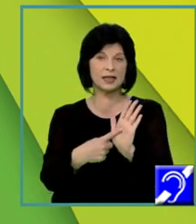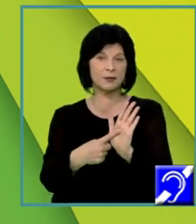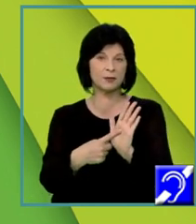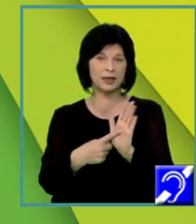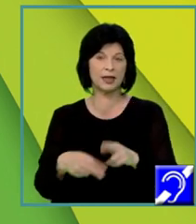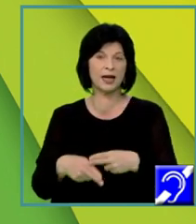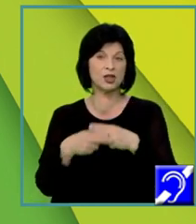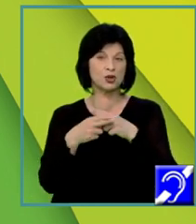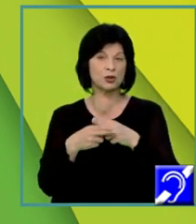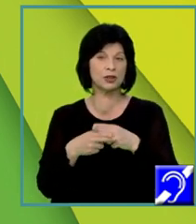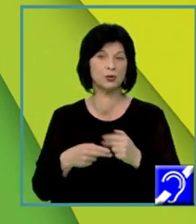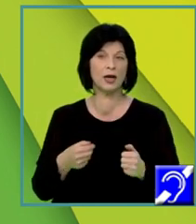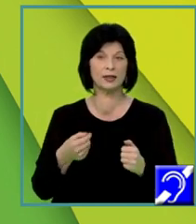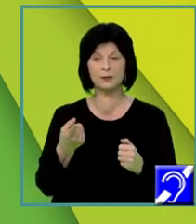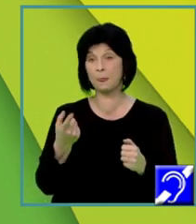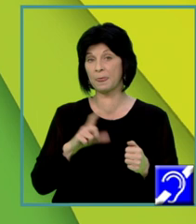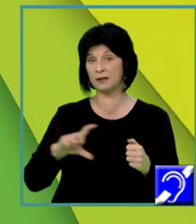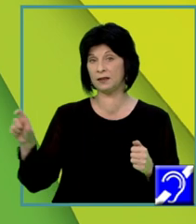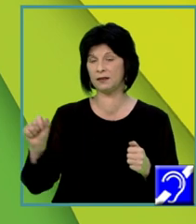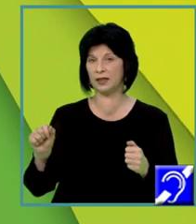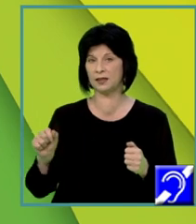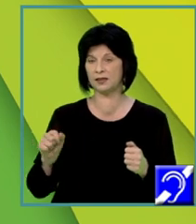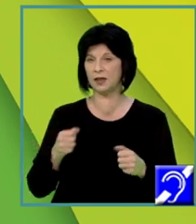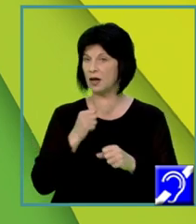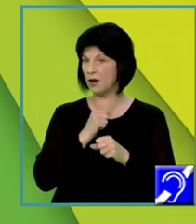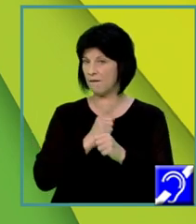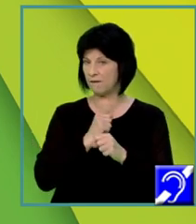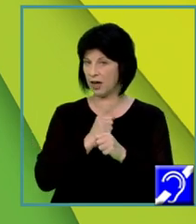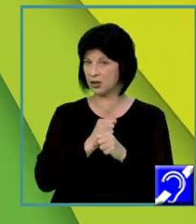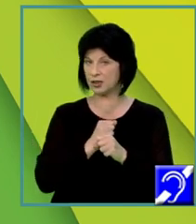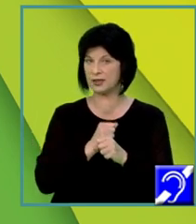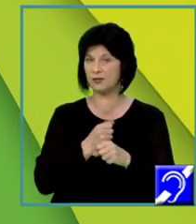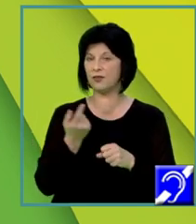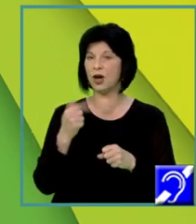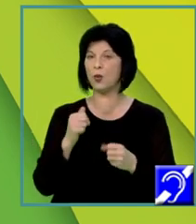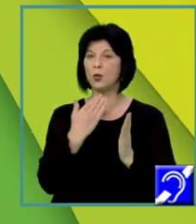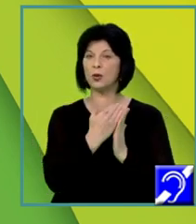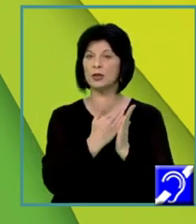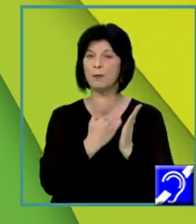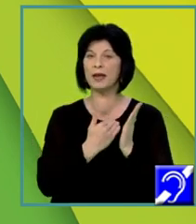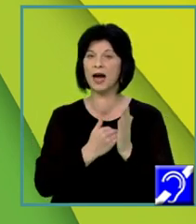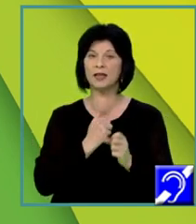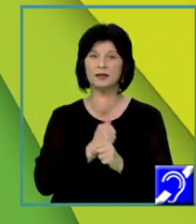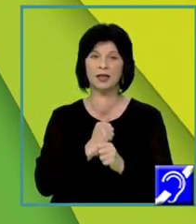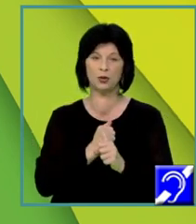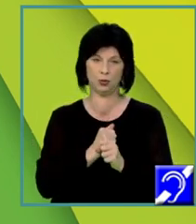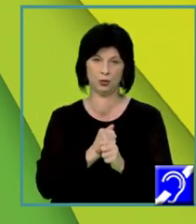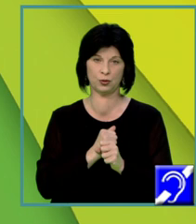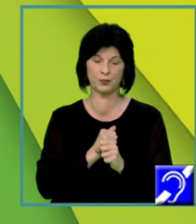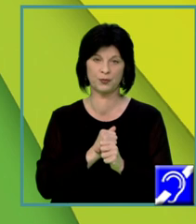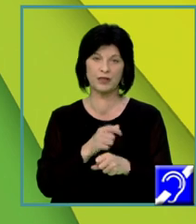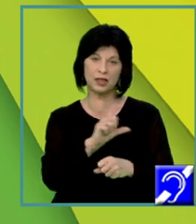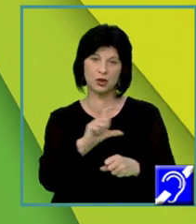pornind de la un plan de lucru. Încă o dată, structurarea textului vostru în patru paragrafe, ipoteză, argumentul 1,